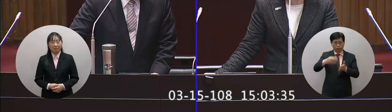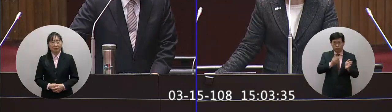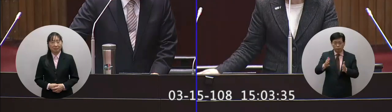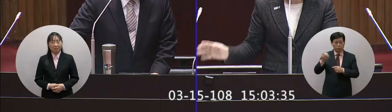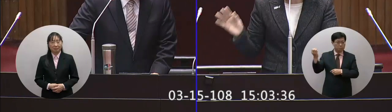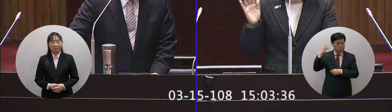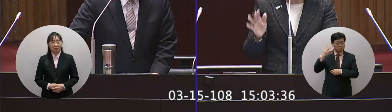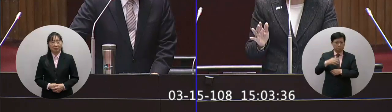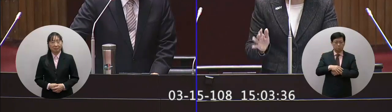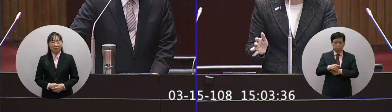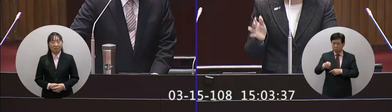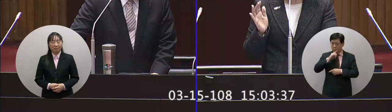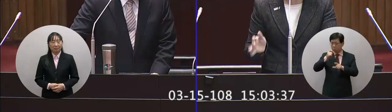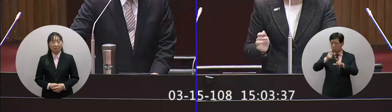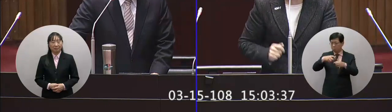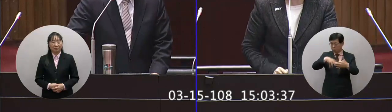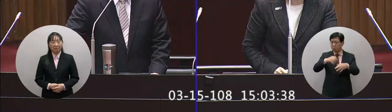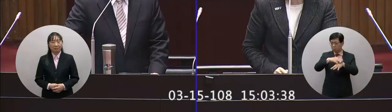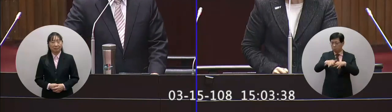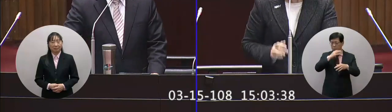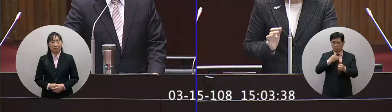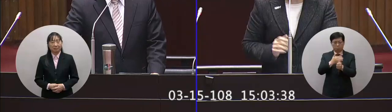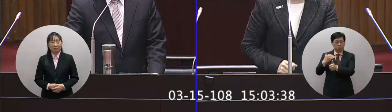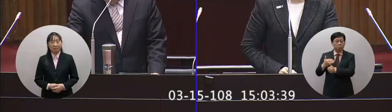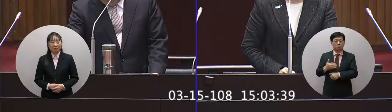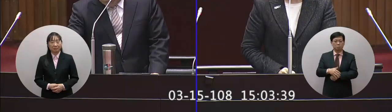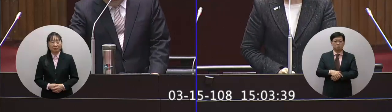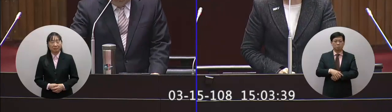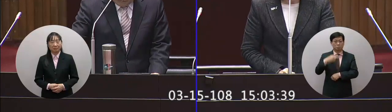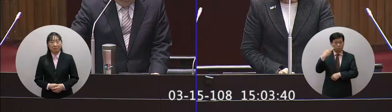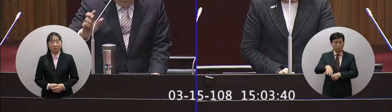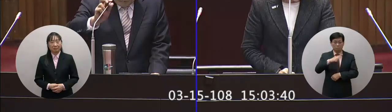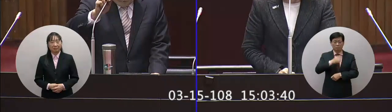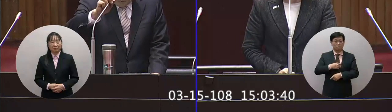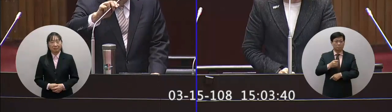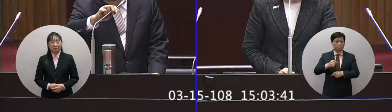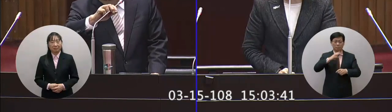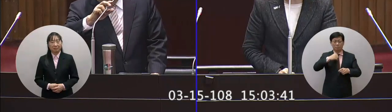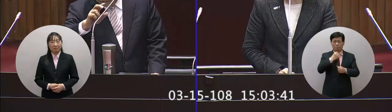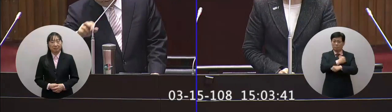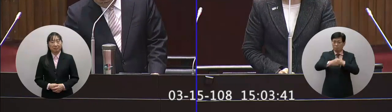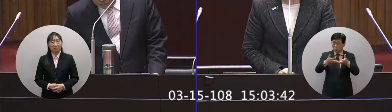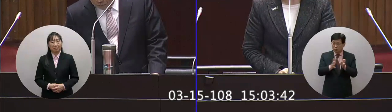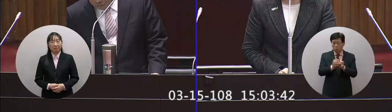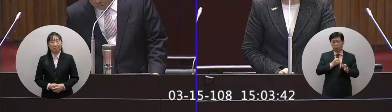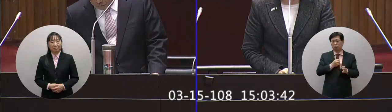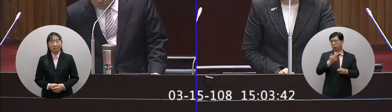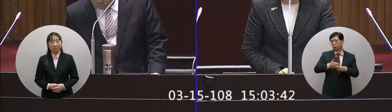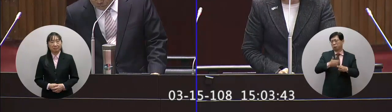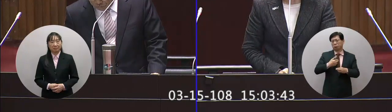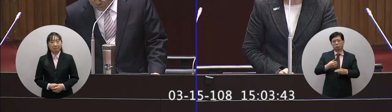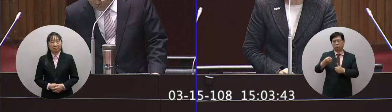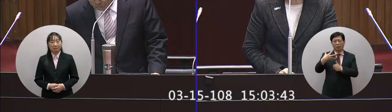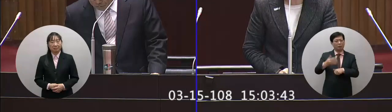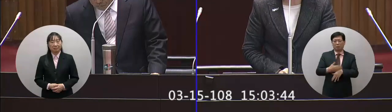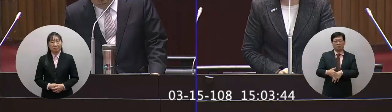上傳出來說華印公司可能會裁員當時這個勞動部信誓旦旦的跟我報